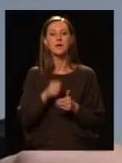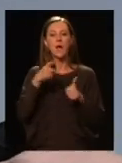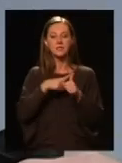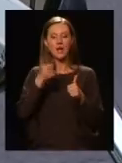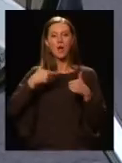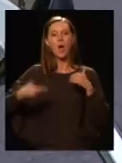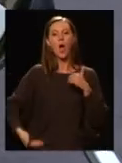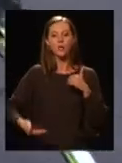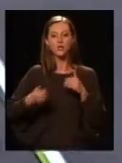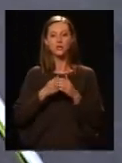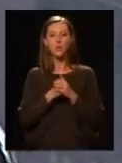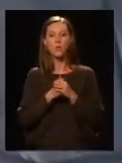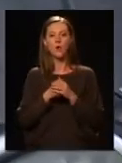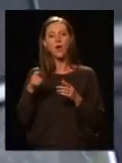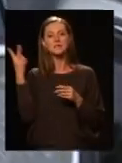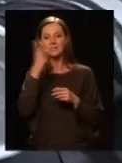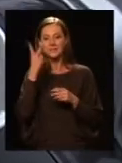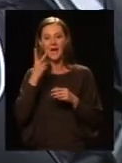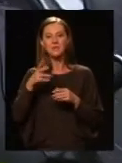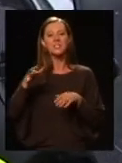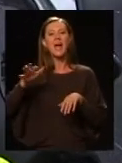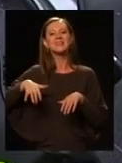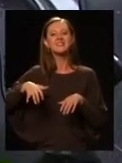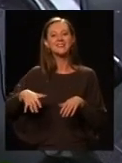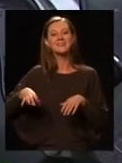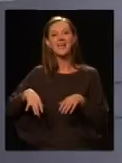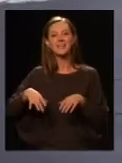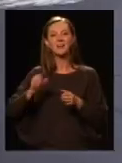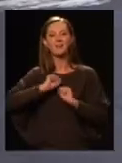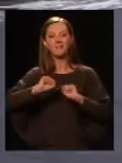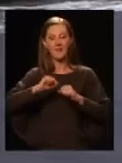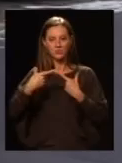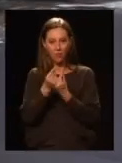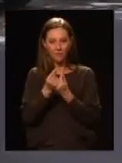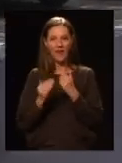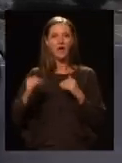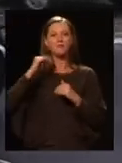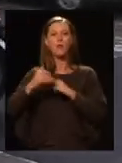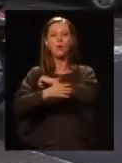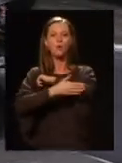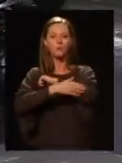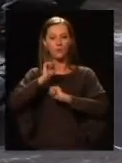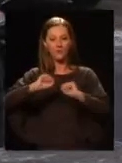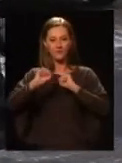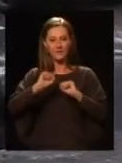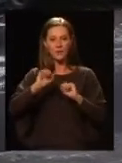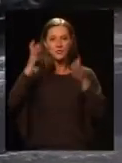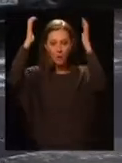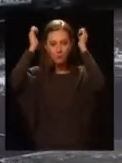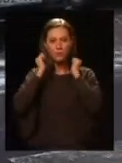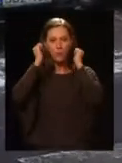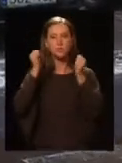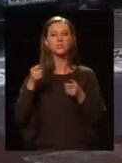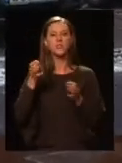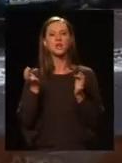Az egyik az alsó rész, ami természetesen térdvédővel el van látva, és a főső résznél pedig a könyökvédő, illetve a